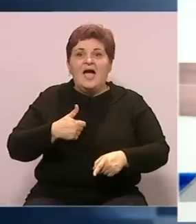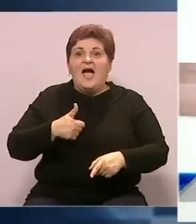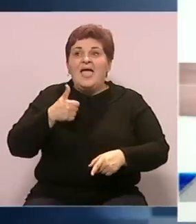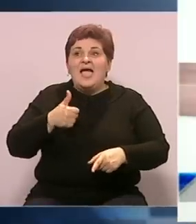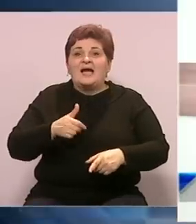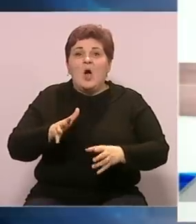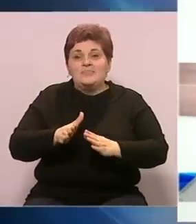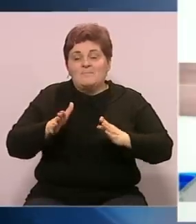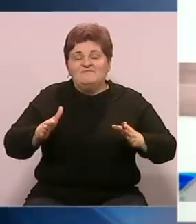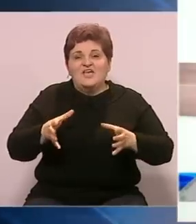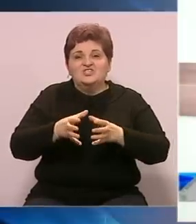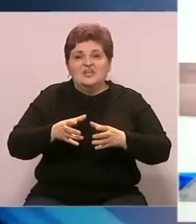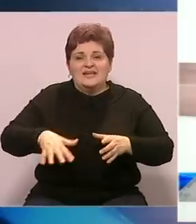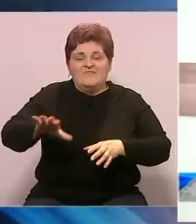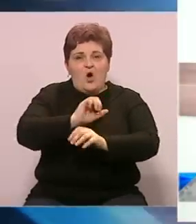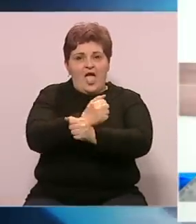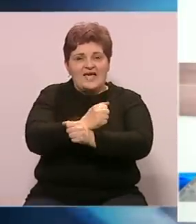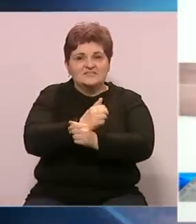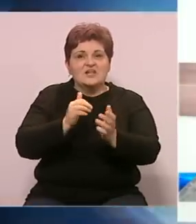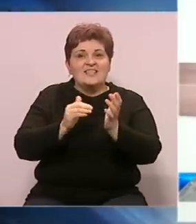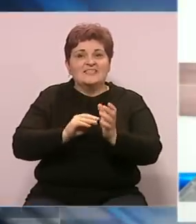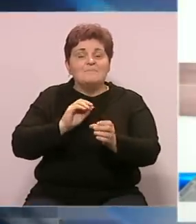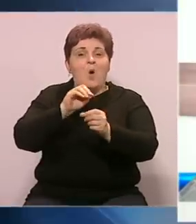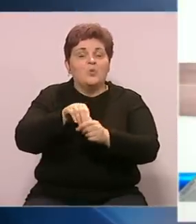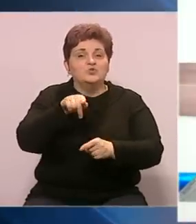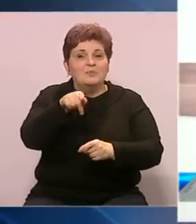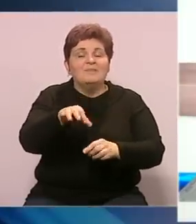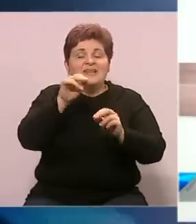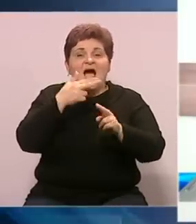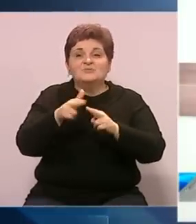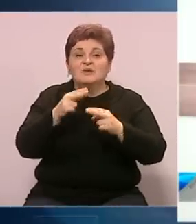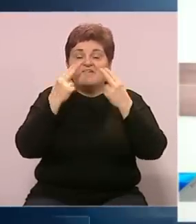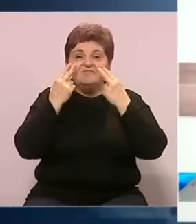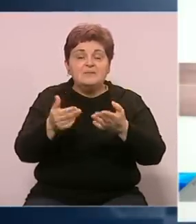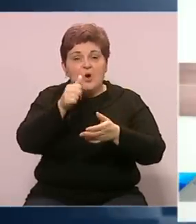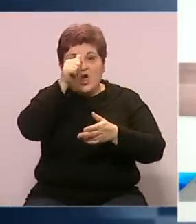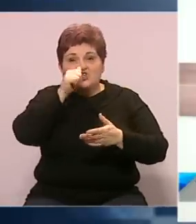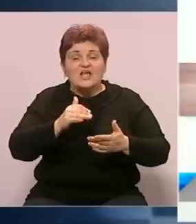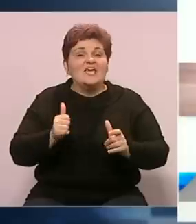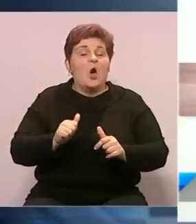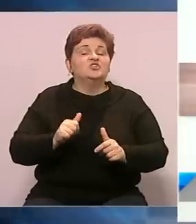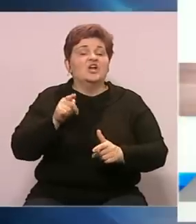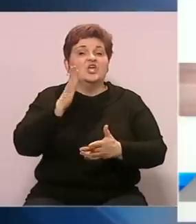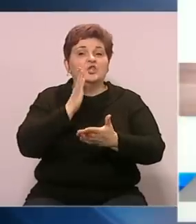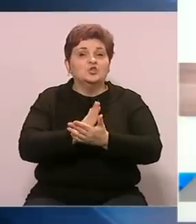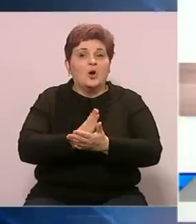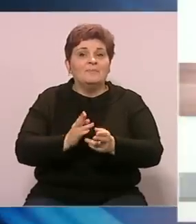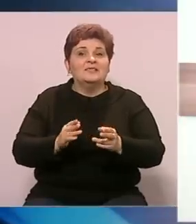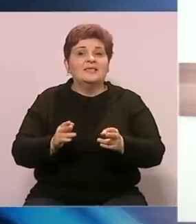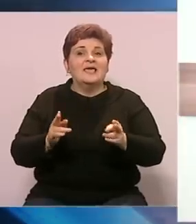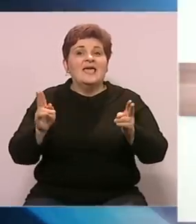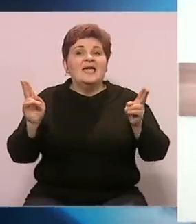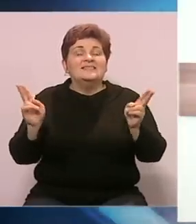šira zajednica na nivou Hercegovine, svi zajedno treba suključiti ovo i da nađemo rješenje da vidimo šta je. da li će to biti smanjenje broja